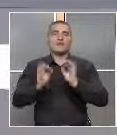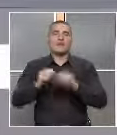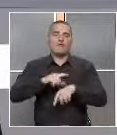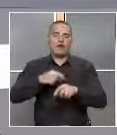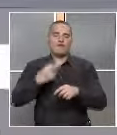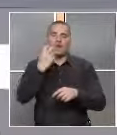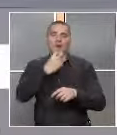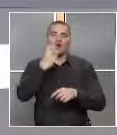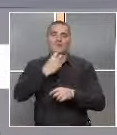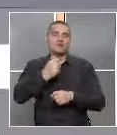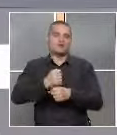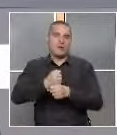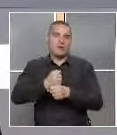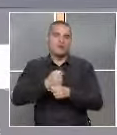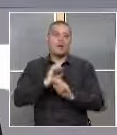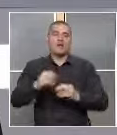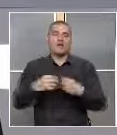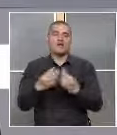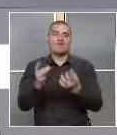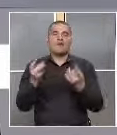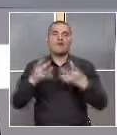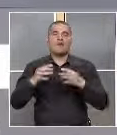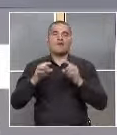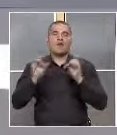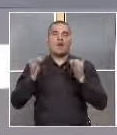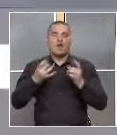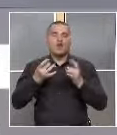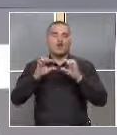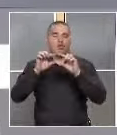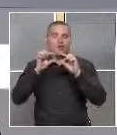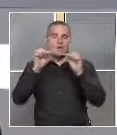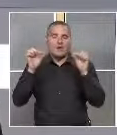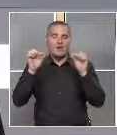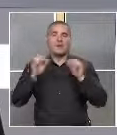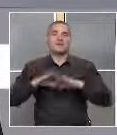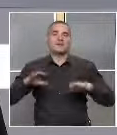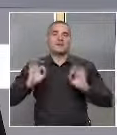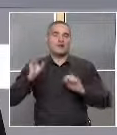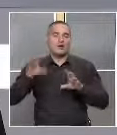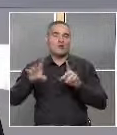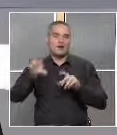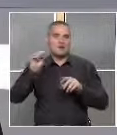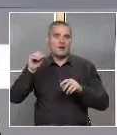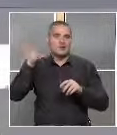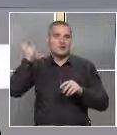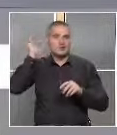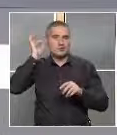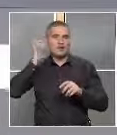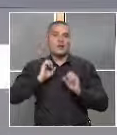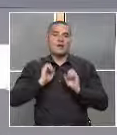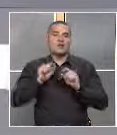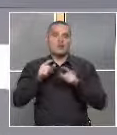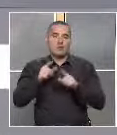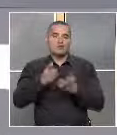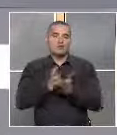работа и подава новите думички на детето. Той ги възприема по слухов път и по този начин ние развиваме